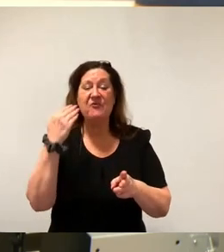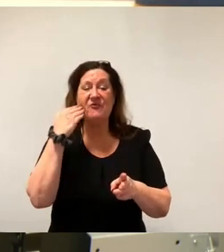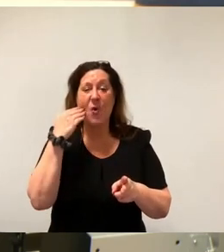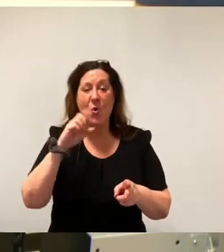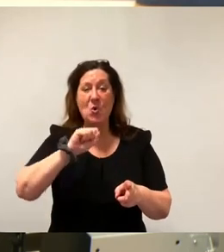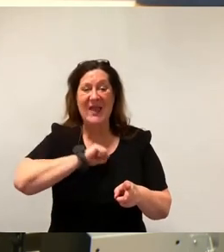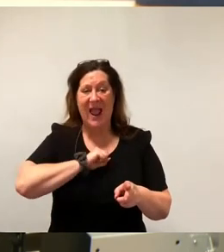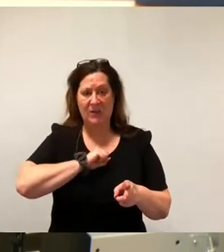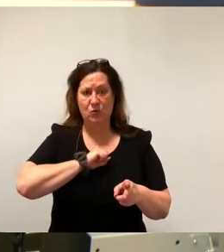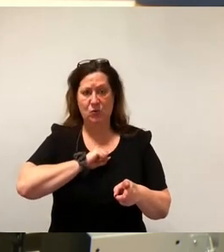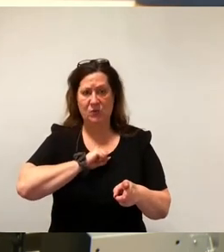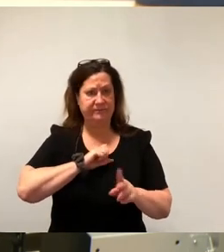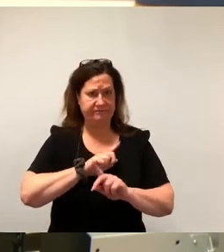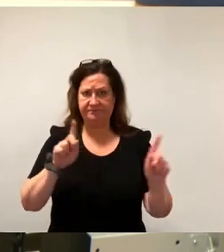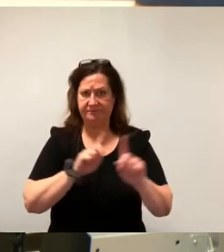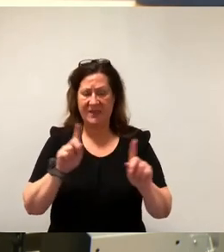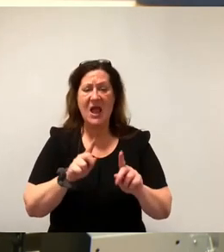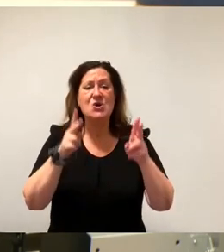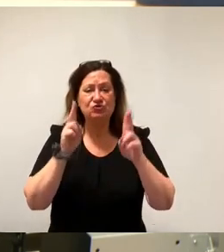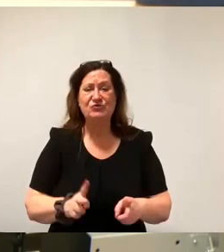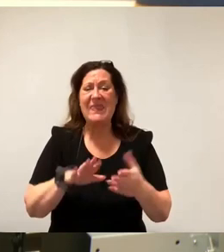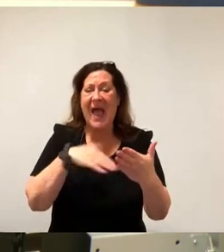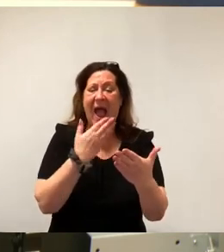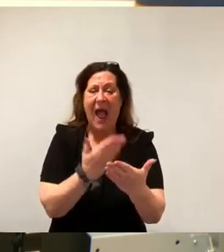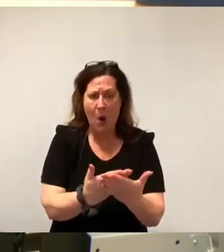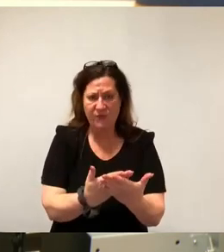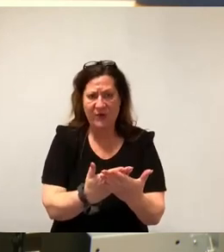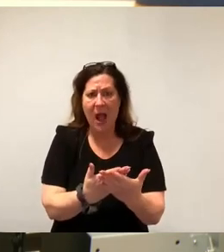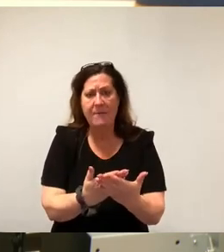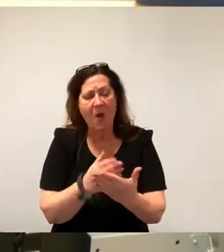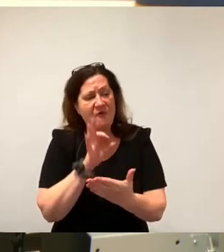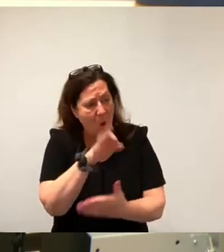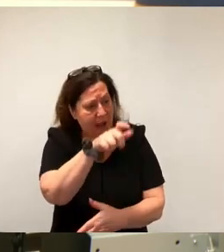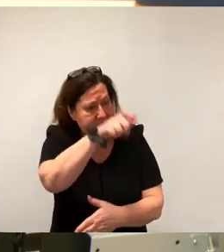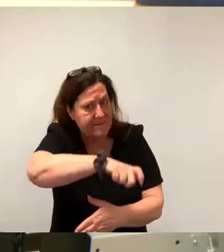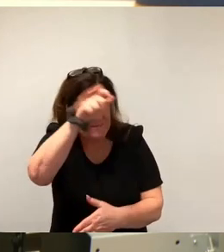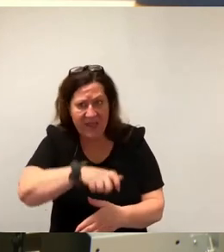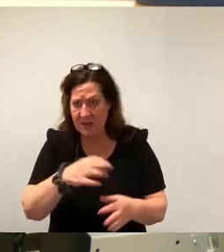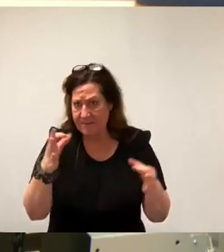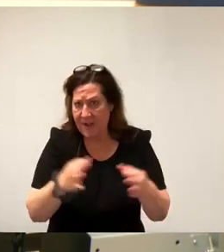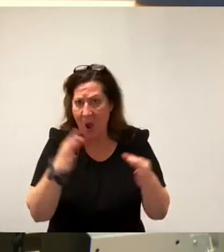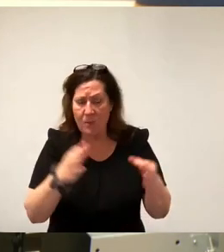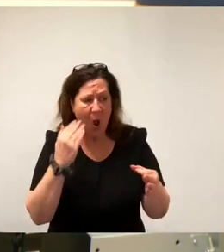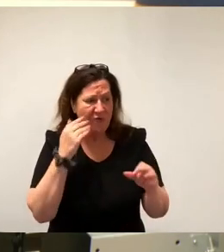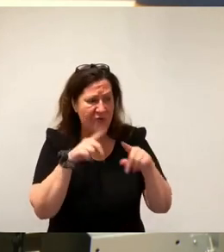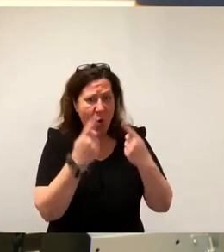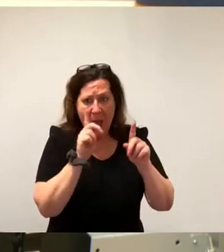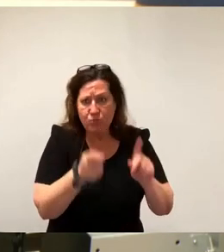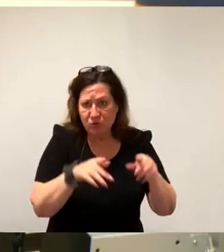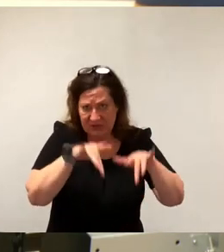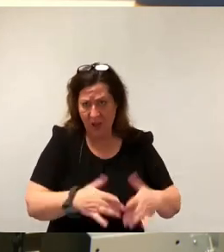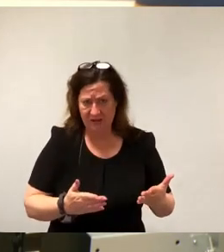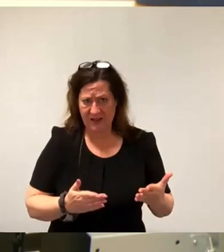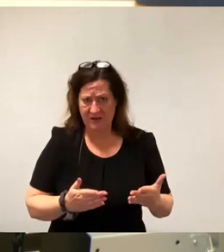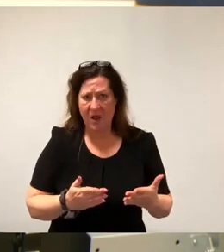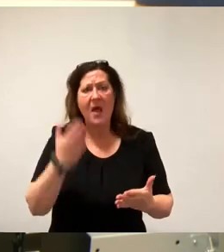haben, sondern es gehört zu den Aufgaben der Stadt, für Bedürftige Wohnraum zur Verfügung zu haben. Und das haben wir bei dem Verkauf der